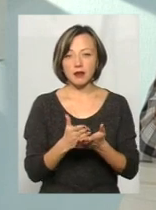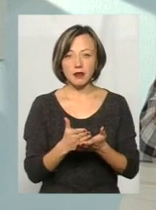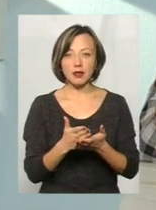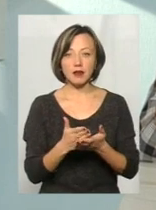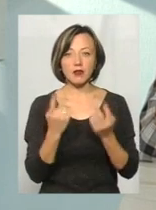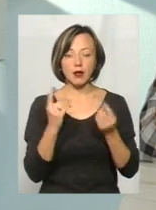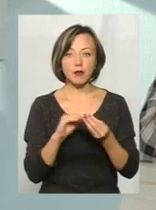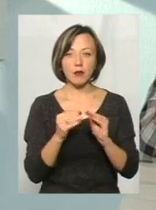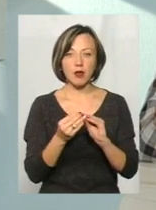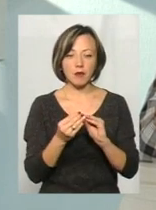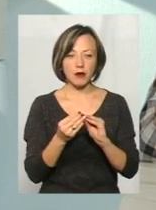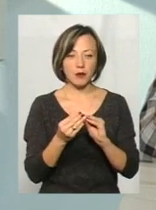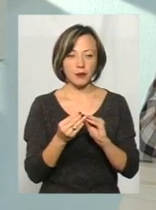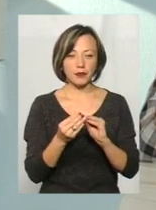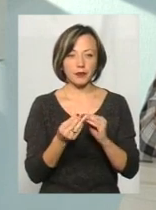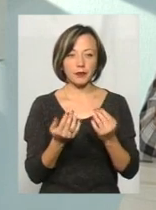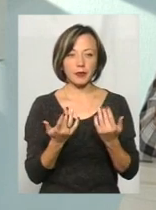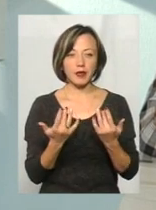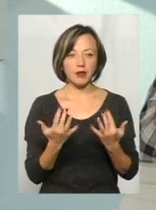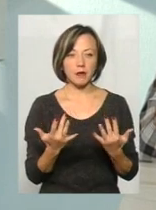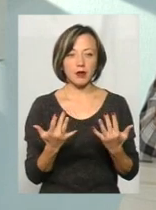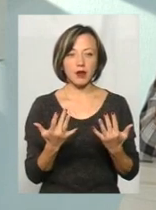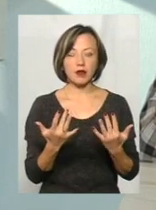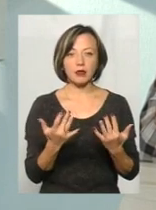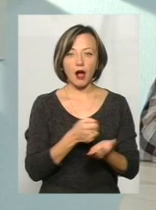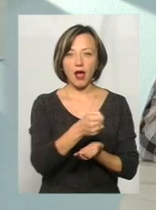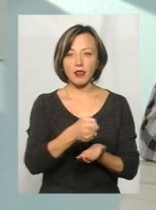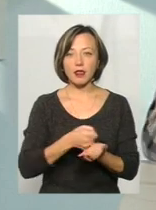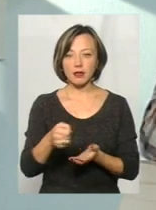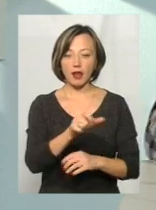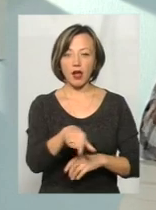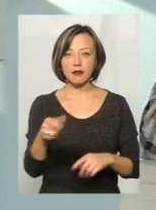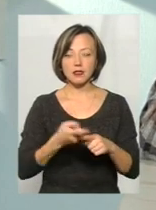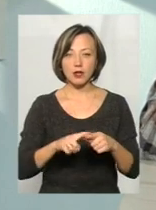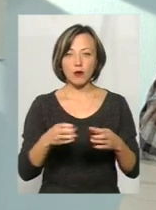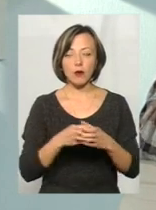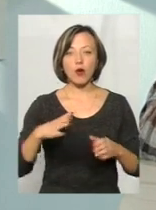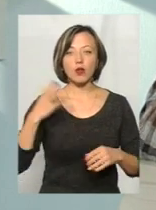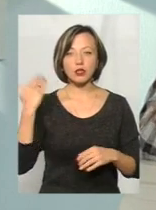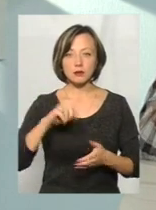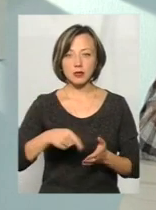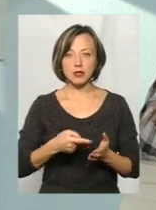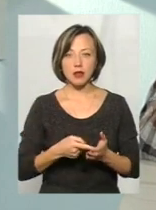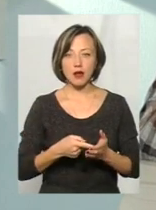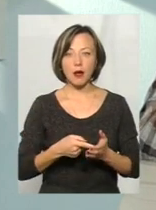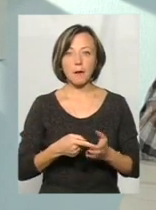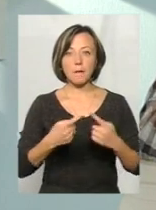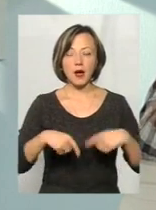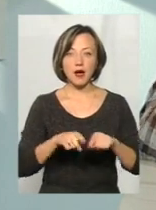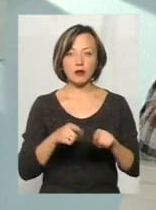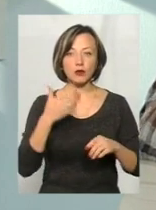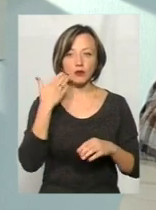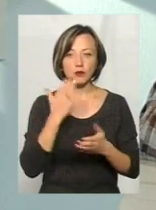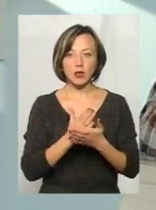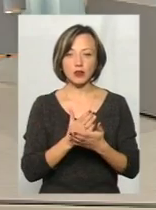велика проблема набирати кандидатів з цих громад, тому що коли ще в містах партії розгалужені, мають якусь свою